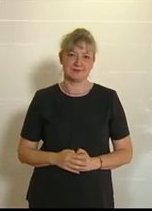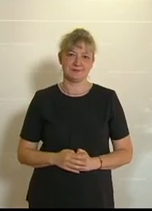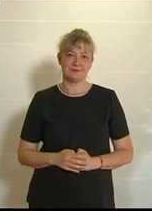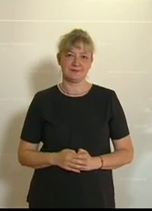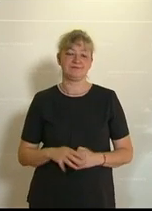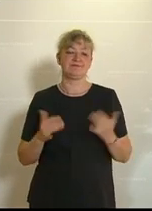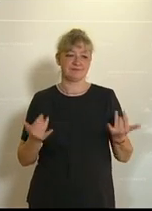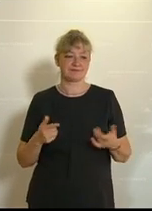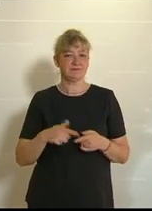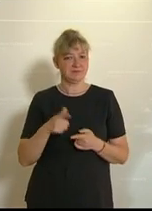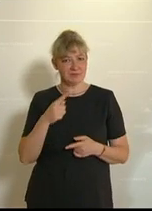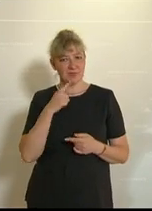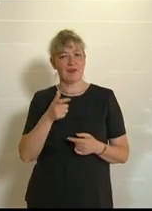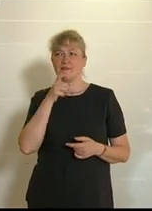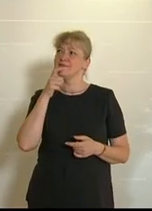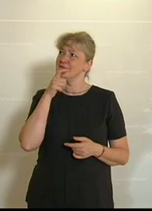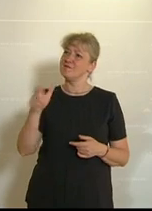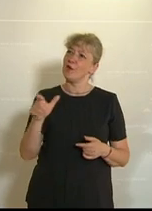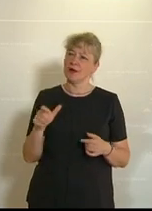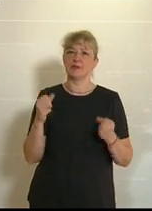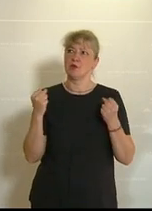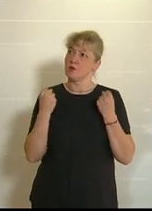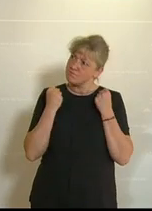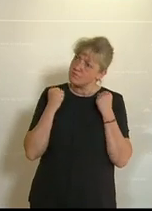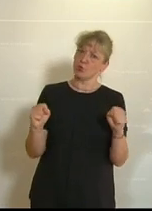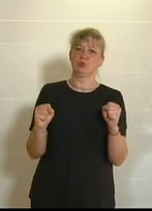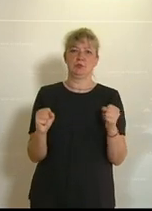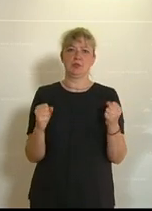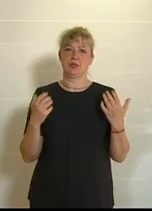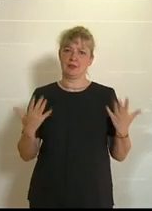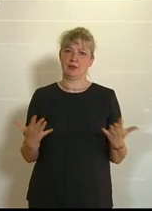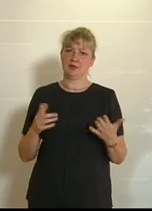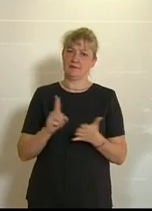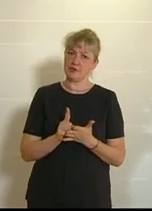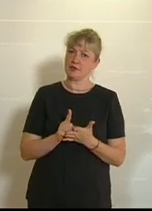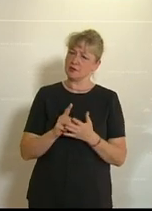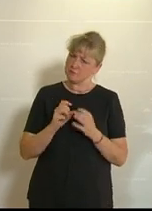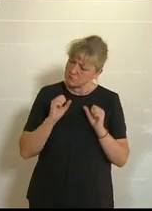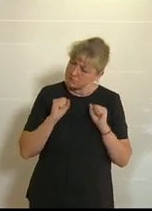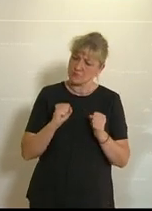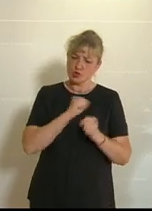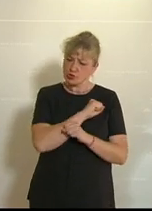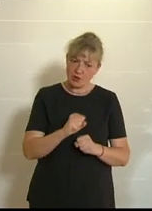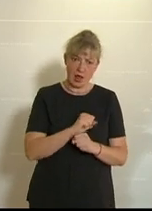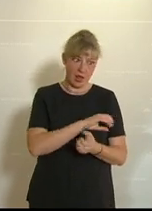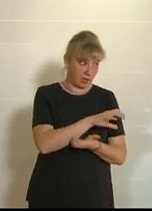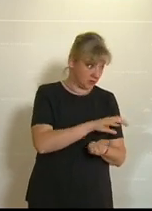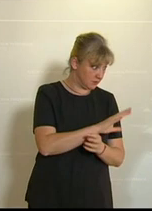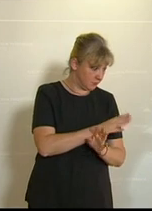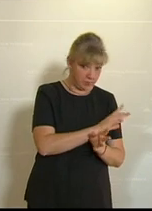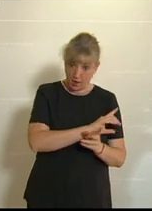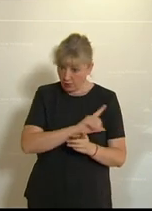Ich habe auch mal das Wort kühn verwendet dafür, dass wir uns das getraut haben, das so schnell auf die Beine zu stellen, gerade aus einer Krise heraus.